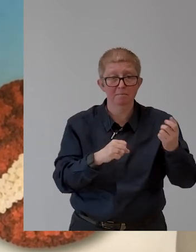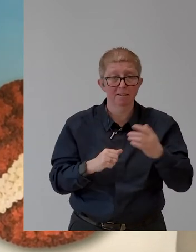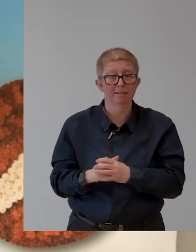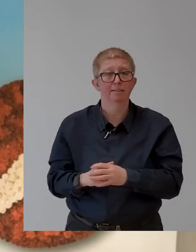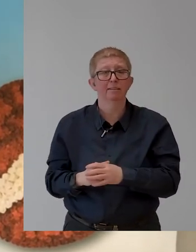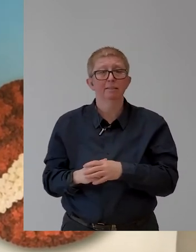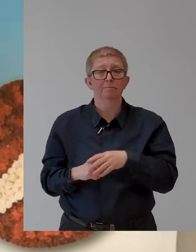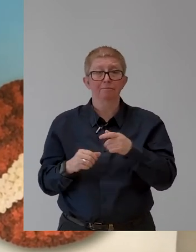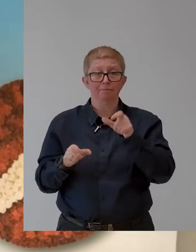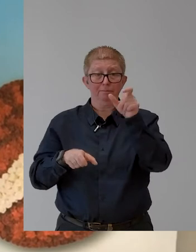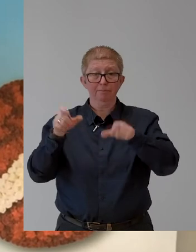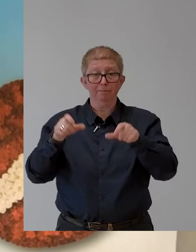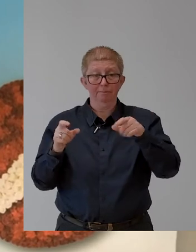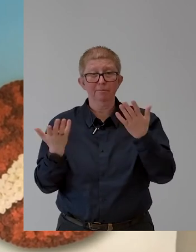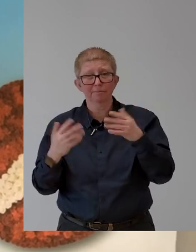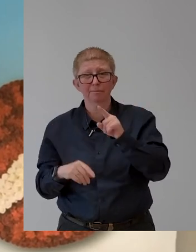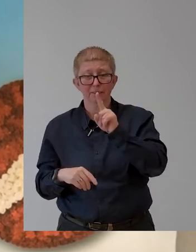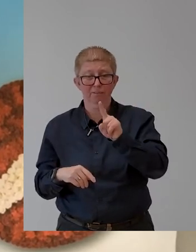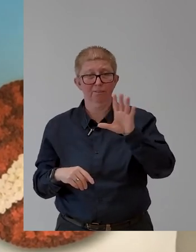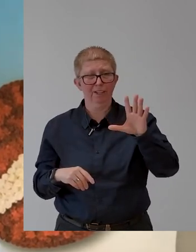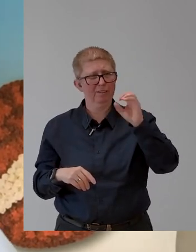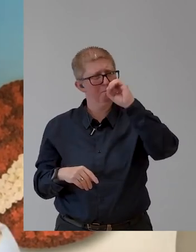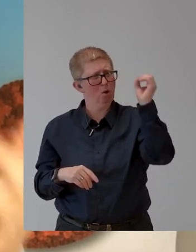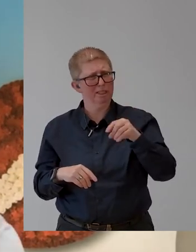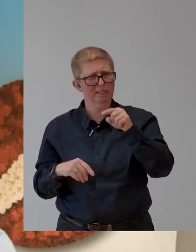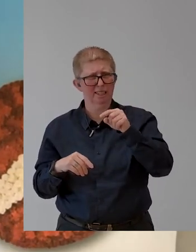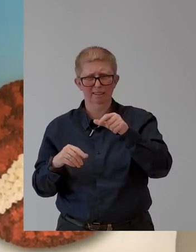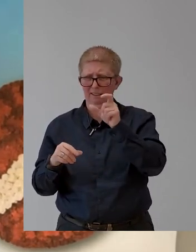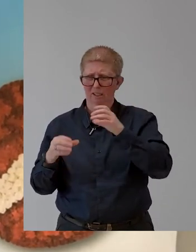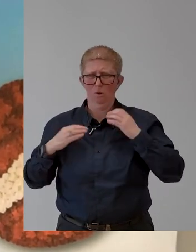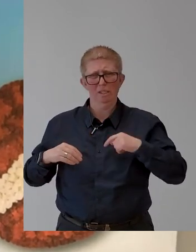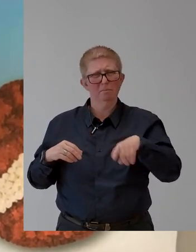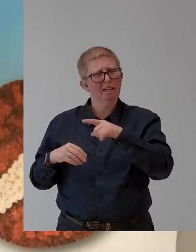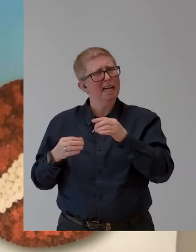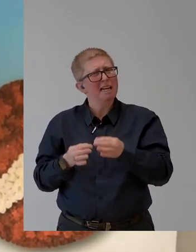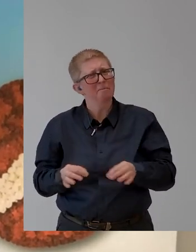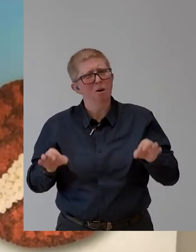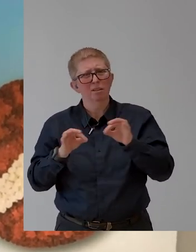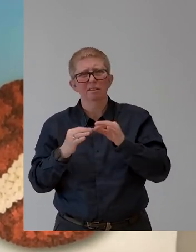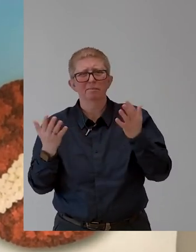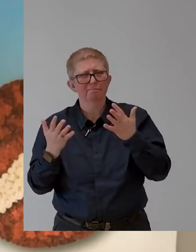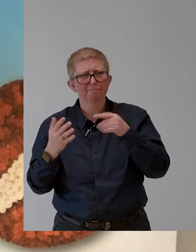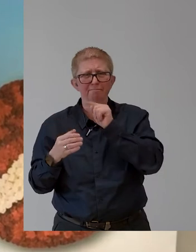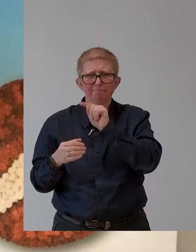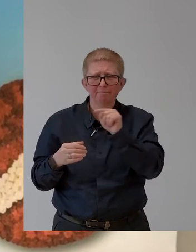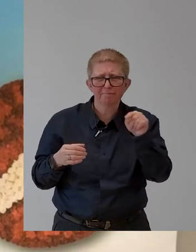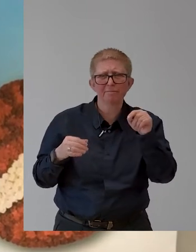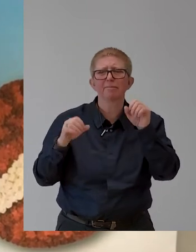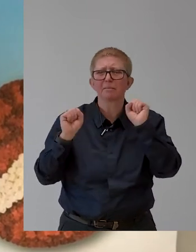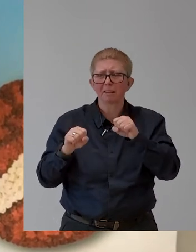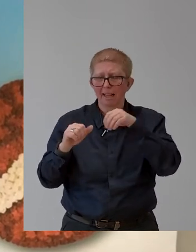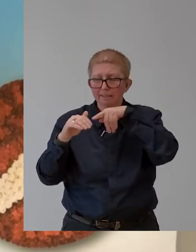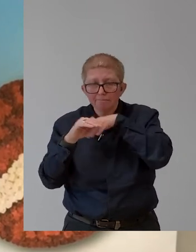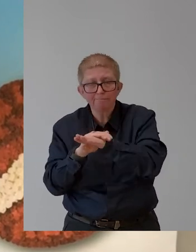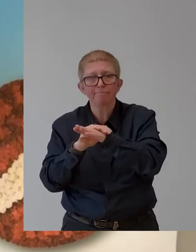to come to our branch at all. And, but for 100% of our customers, of course, it's an